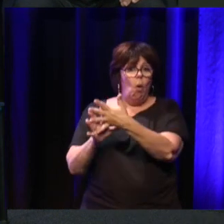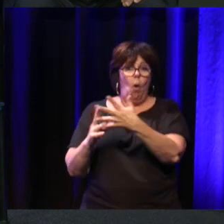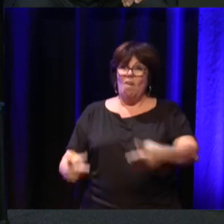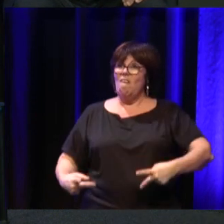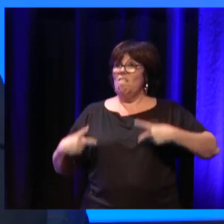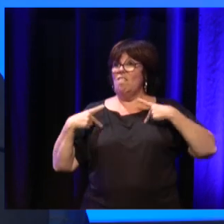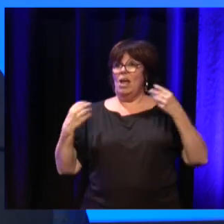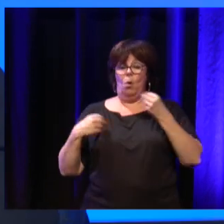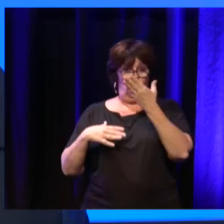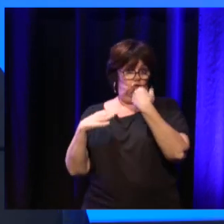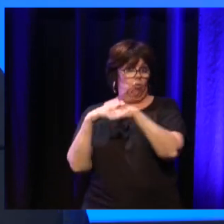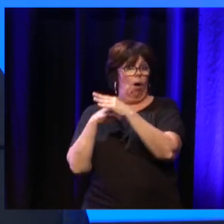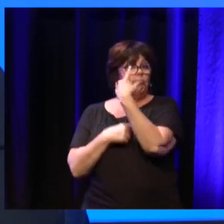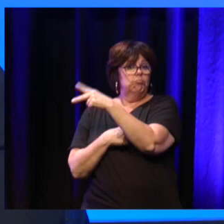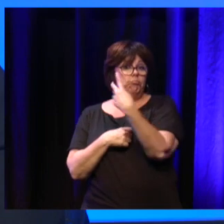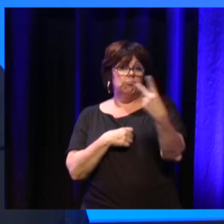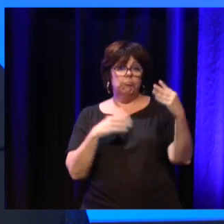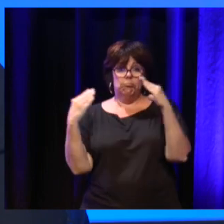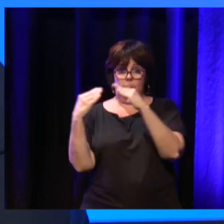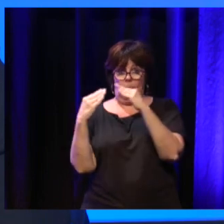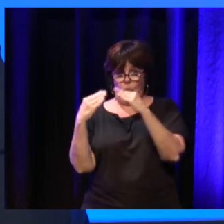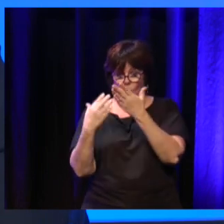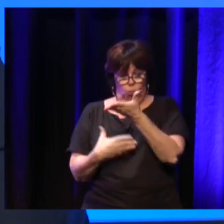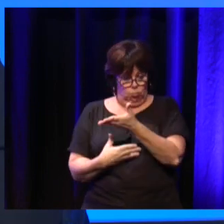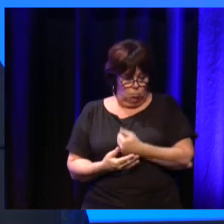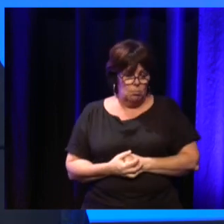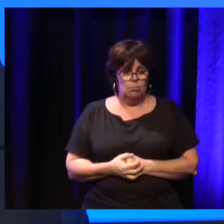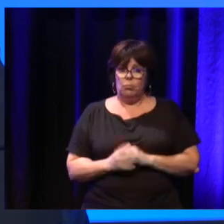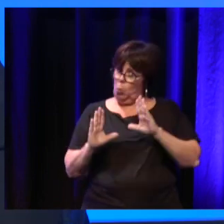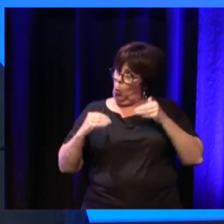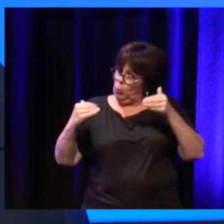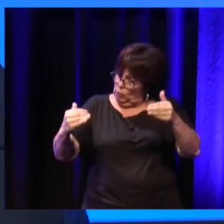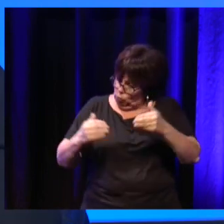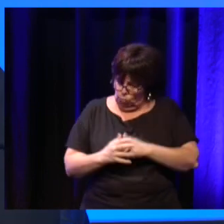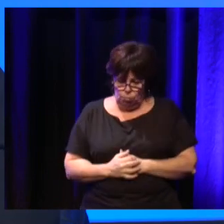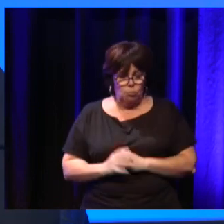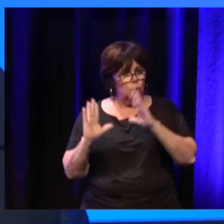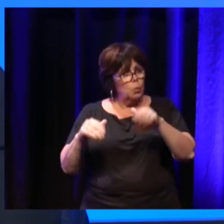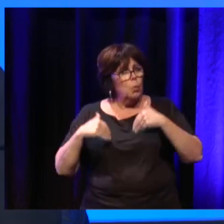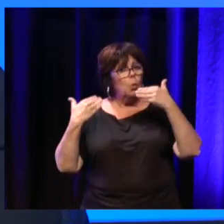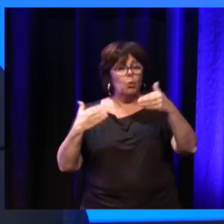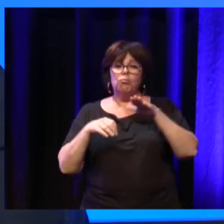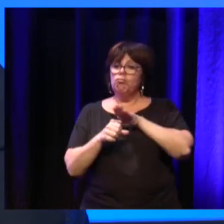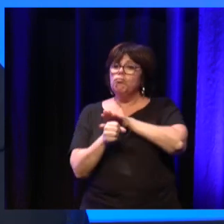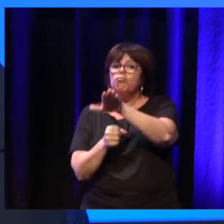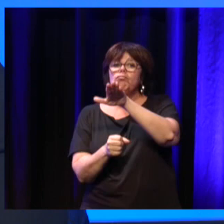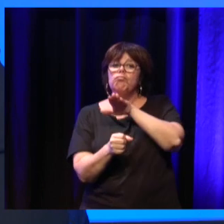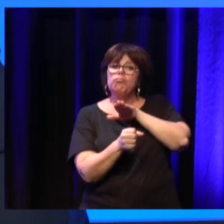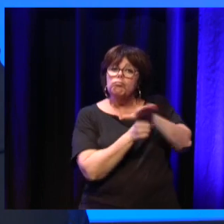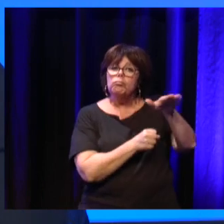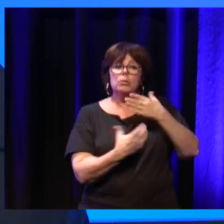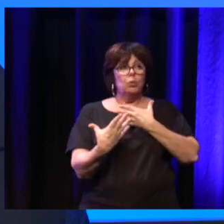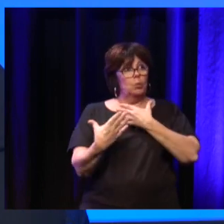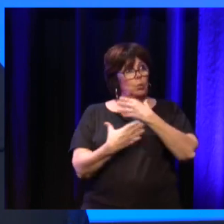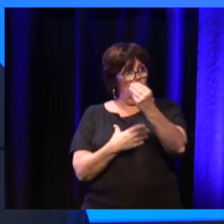en début de maladie. Elles continuent à se déplacer, elles continuent à sortir,